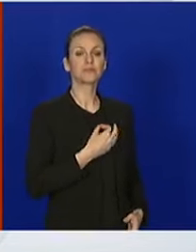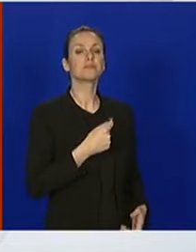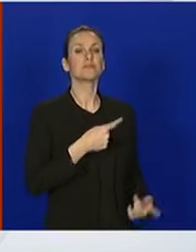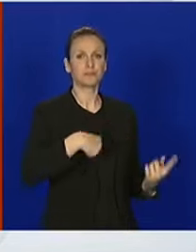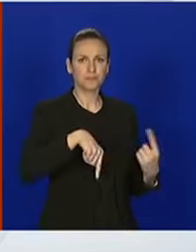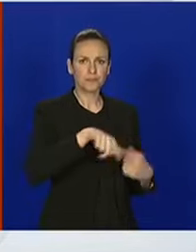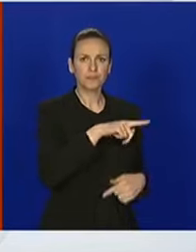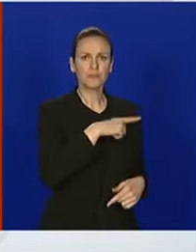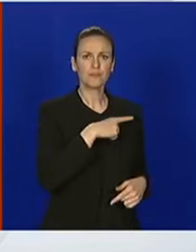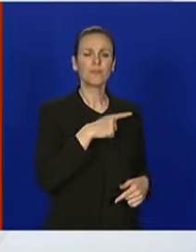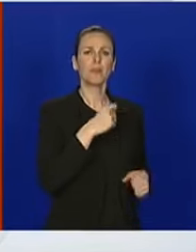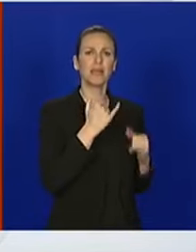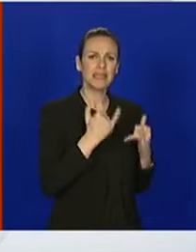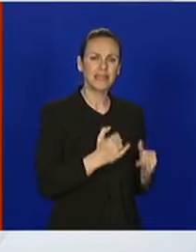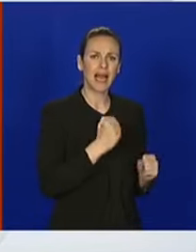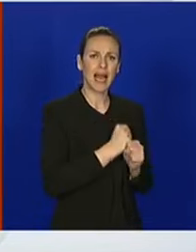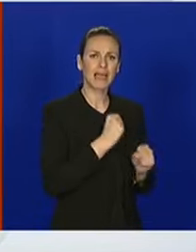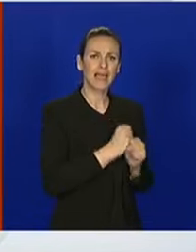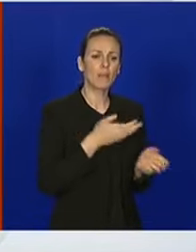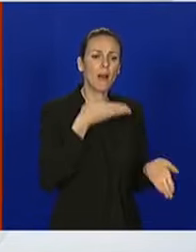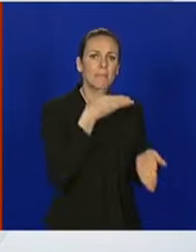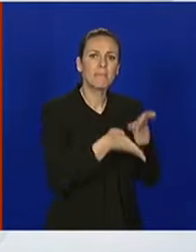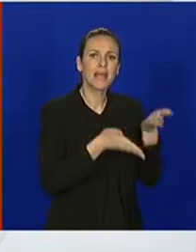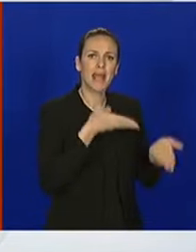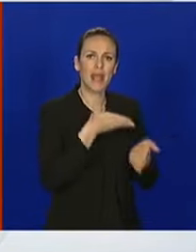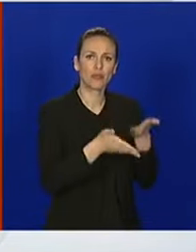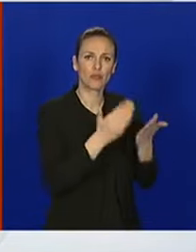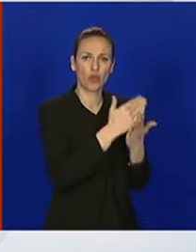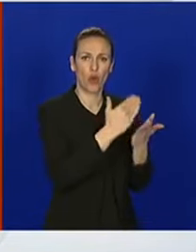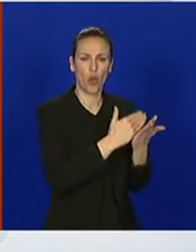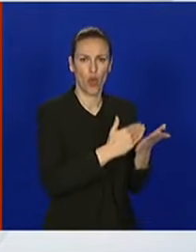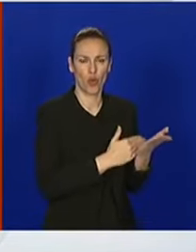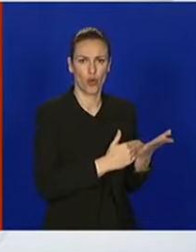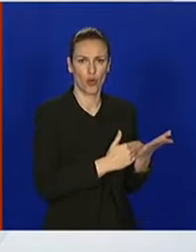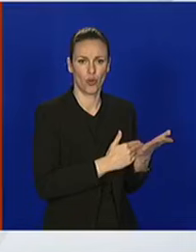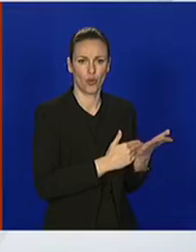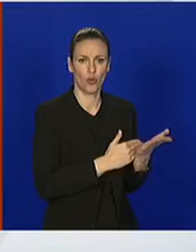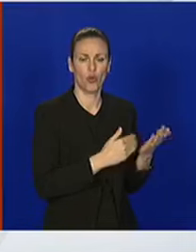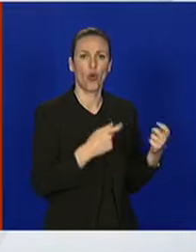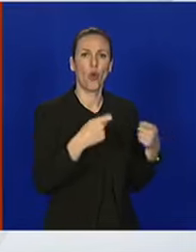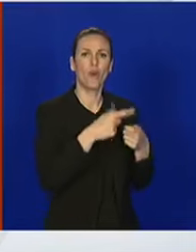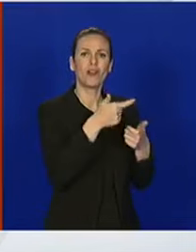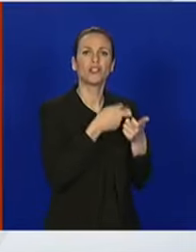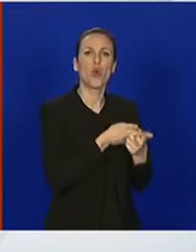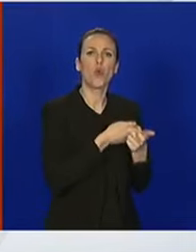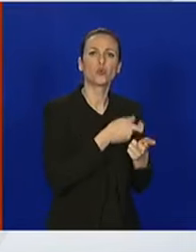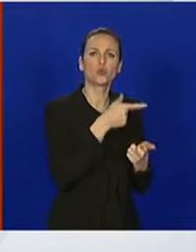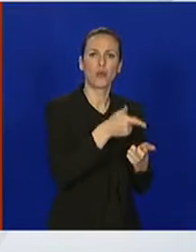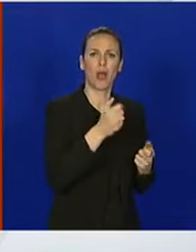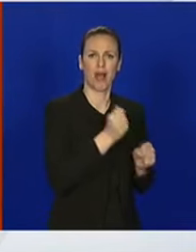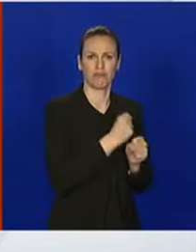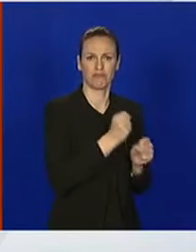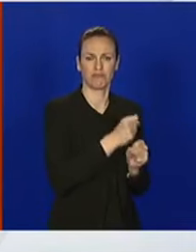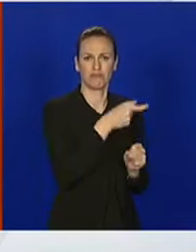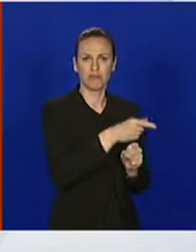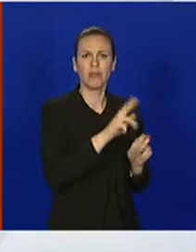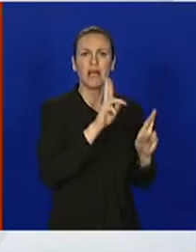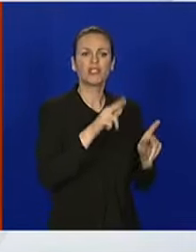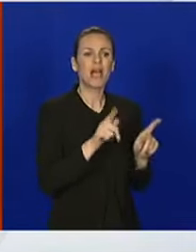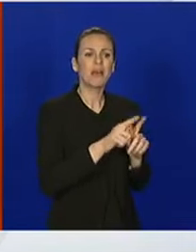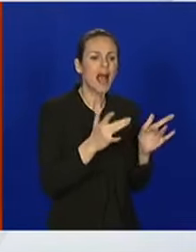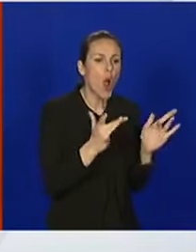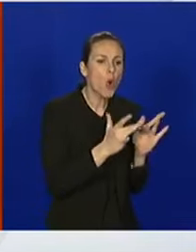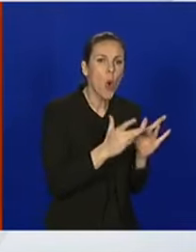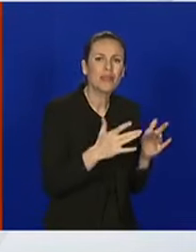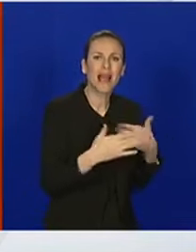Mi radimo na preporukama za uslužne djelatnosti gdje dolazi do blisko kontakta.